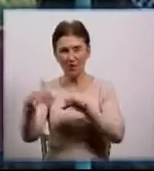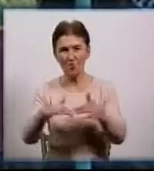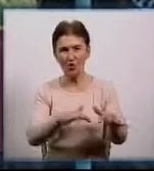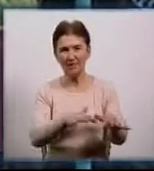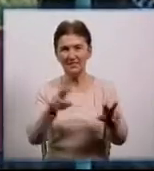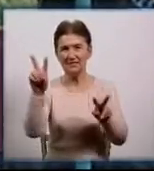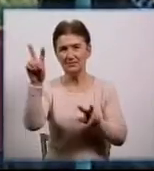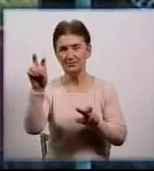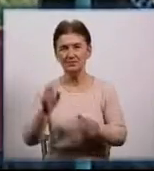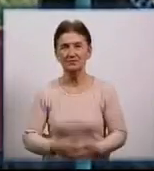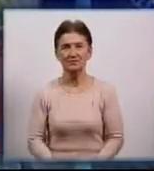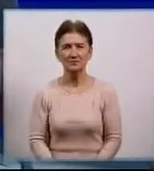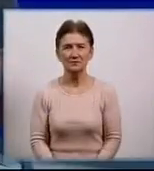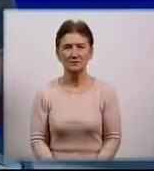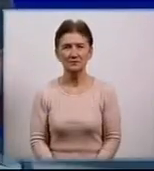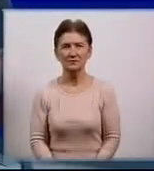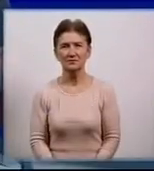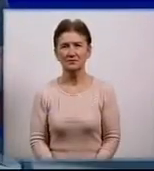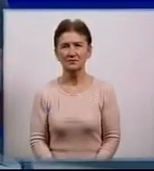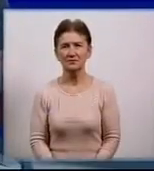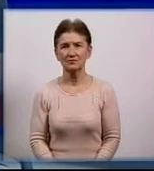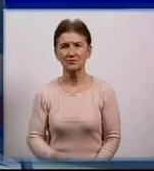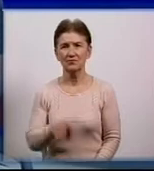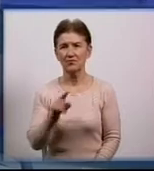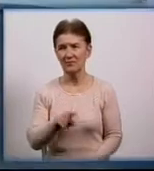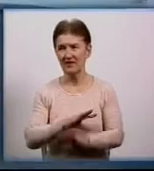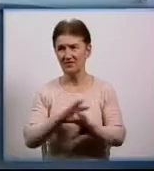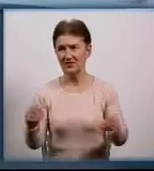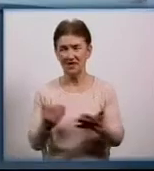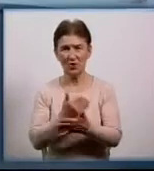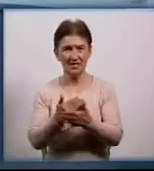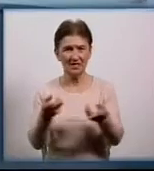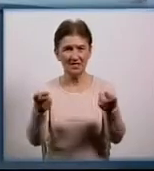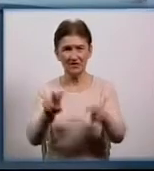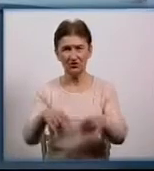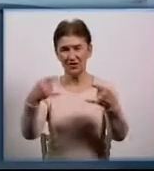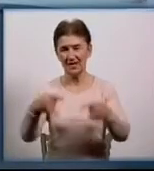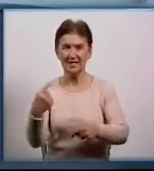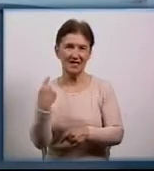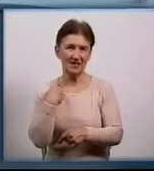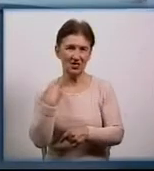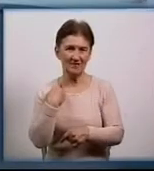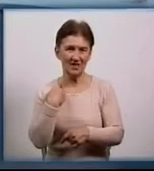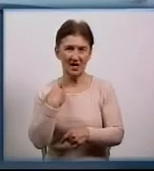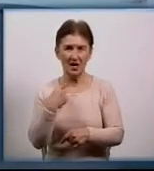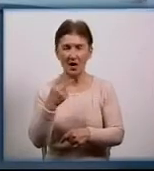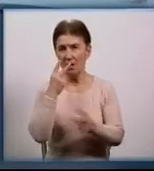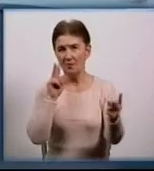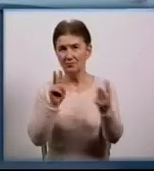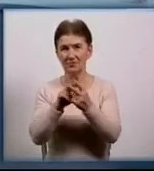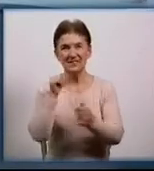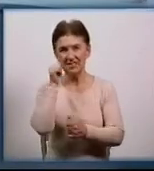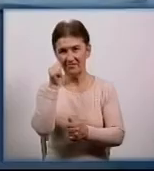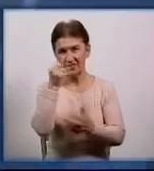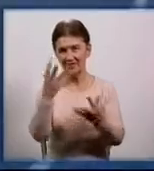Сметанко, день за днем. Наразі це усі новини. Залишайтеся із каналом Кіровоград. Побачимося завтра у День за днем.